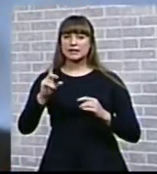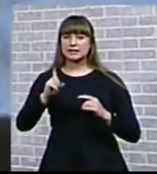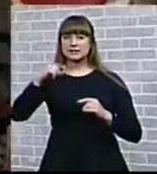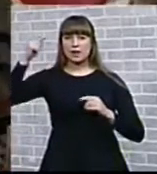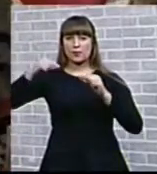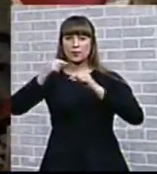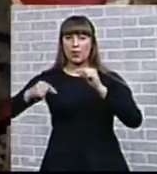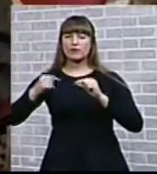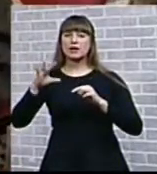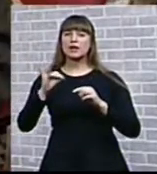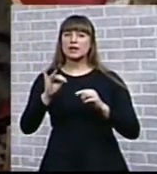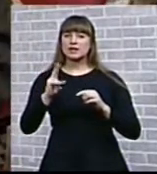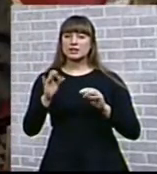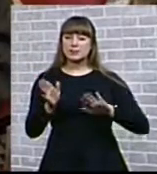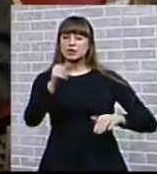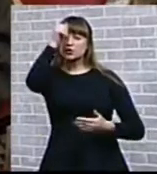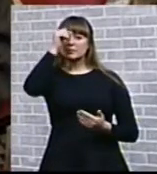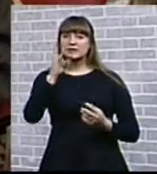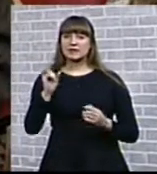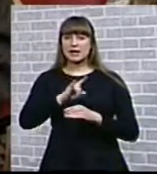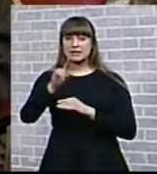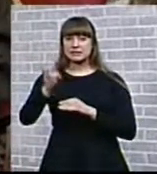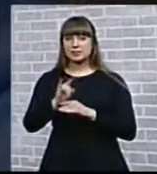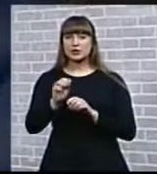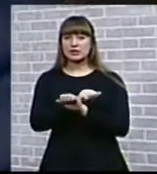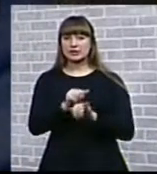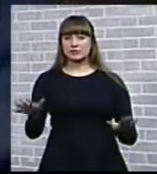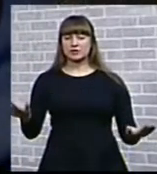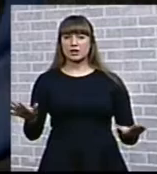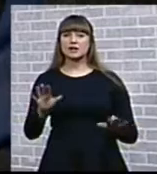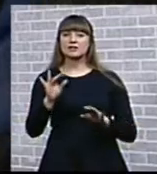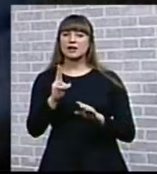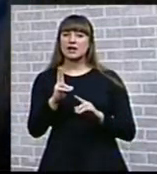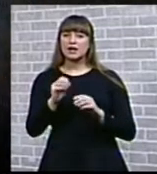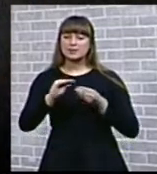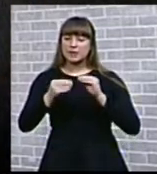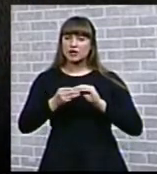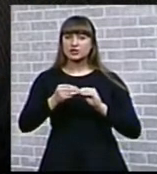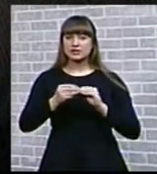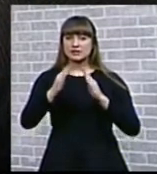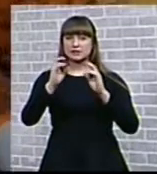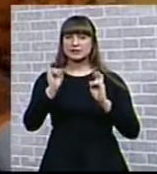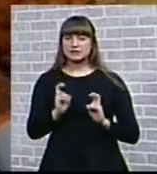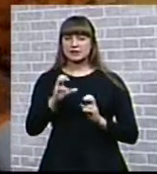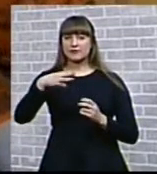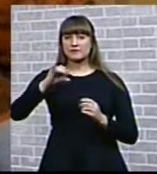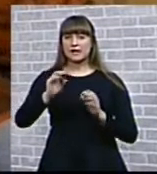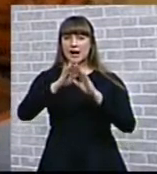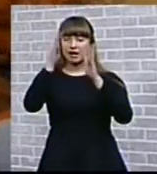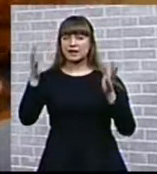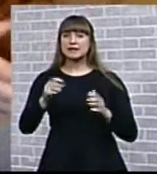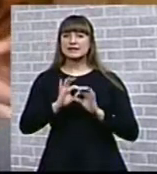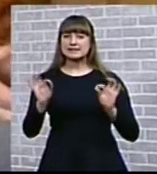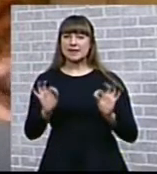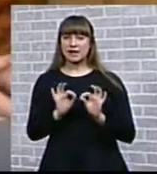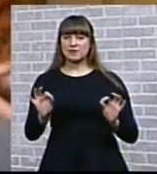Но не прошло и месяца, как после налета советских самолетов пленные разбежались. Прячась сутками, сидели в стогах сена. Рассказывал, как